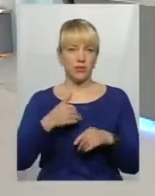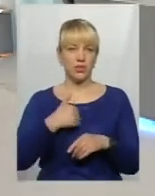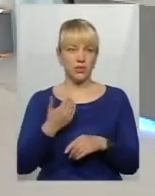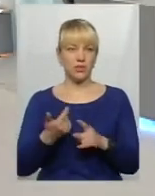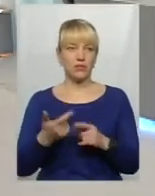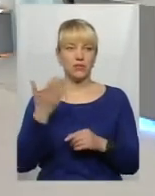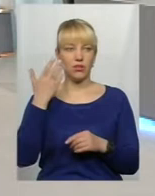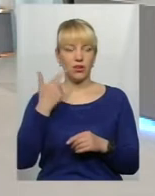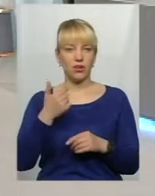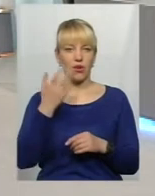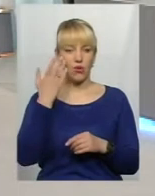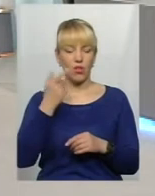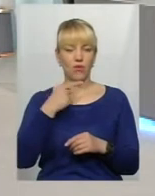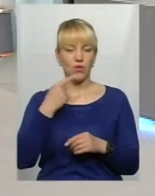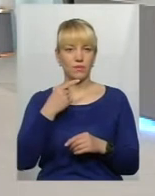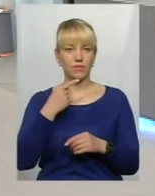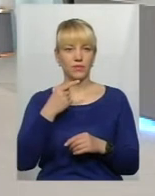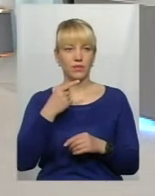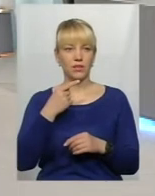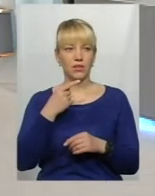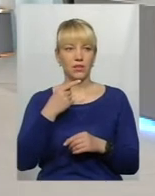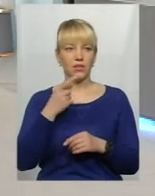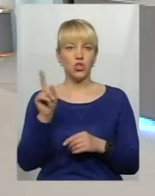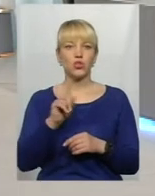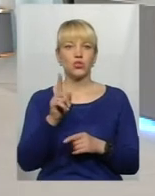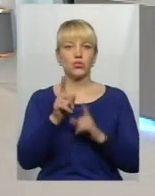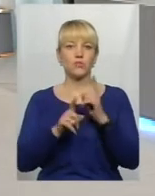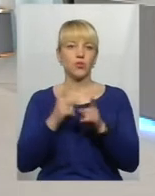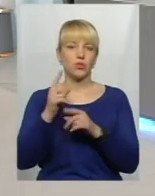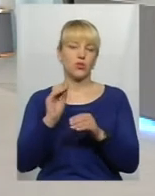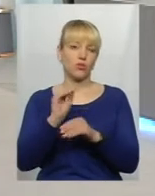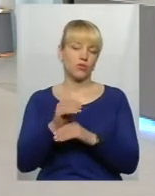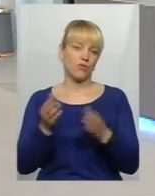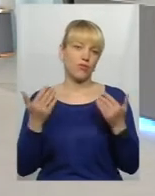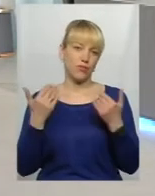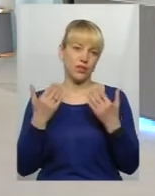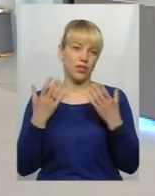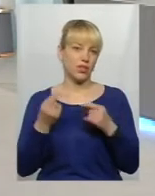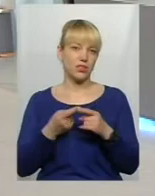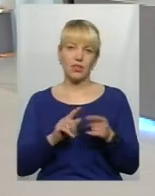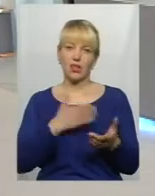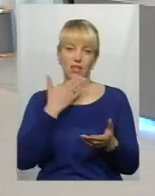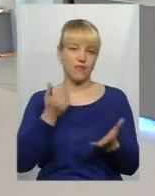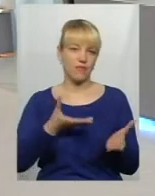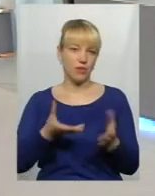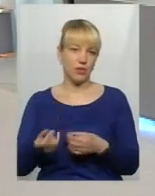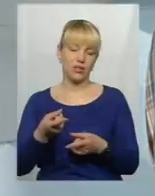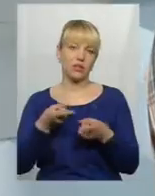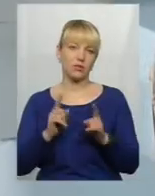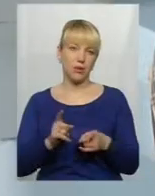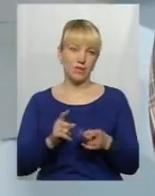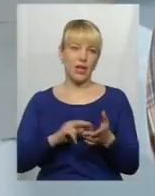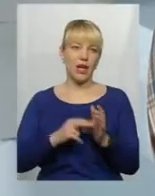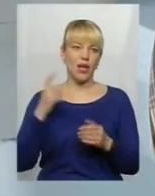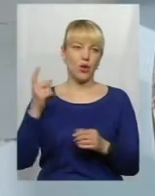ну, наводив цитату однієї людини, що, ну, щось змінить один додатковий вихідний, це не вплине. Насправді, економіка,